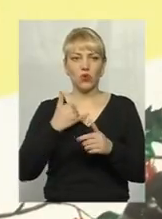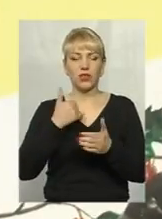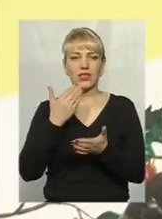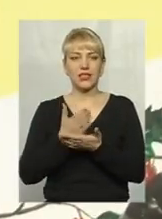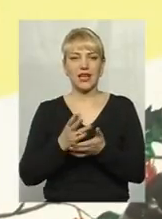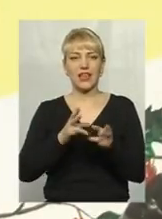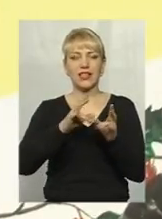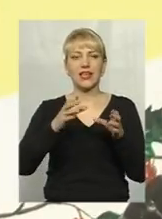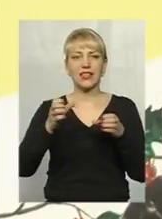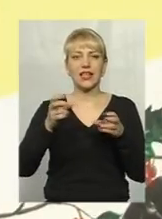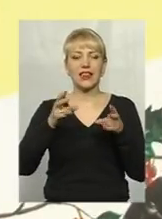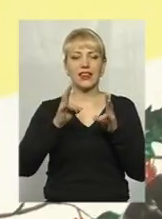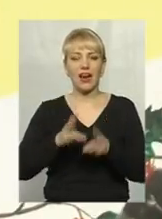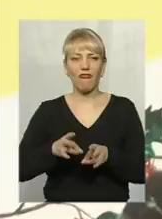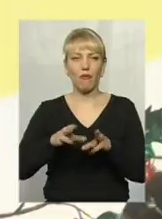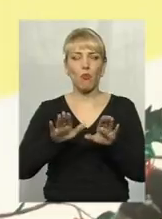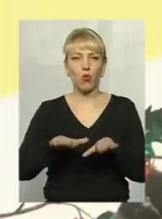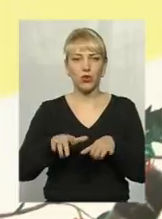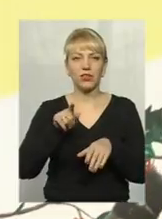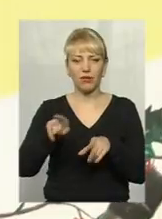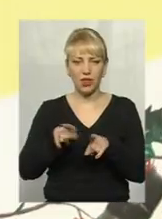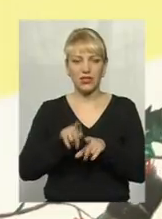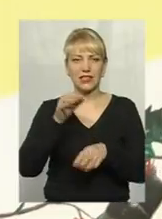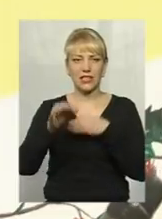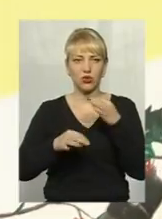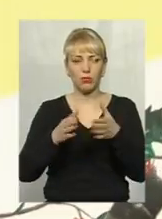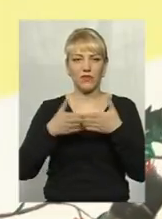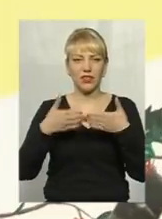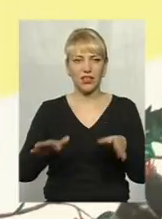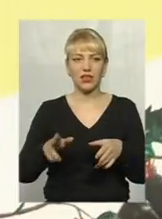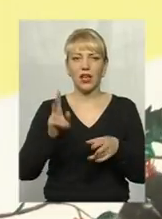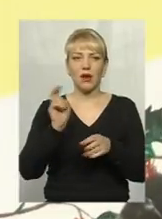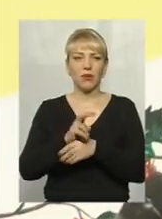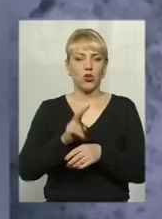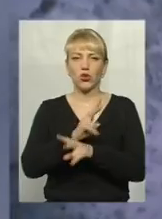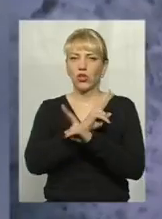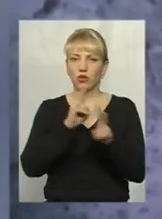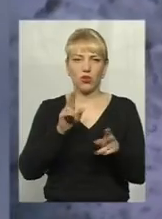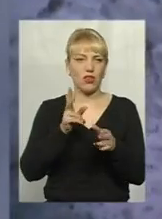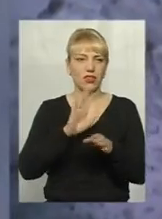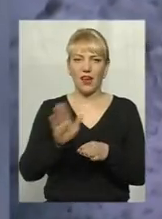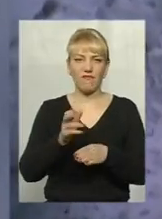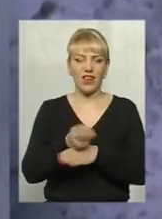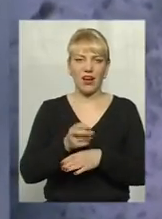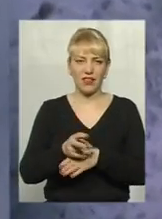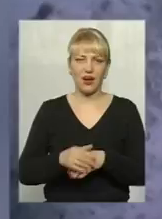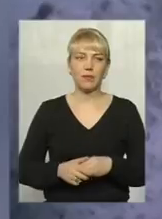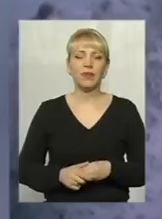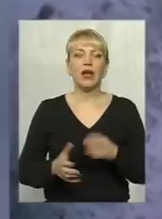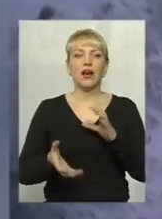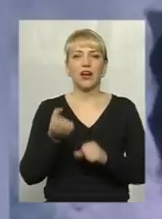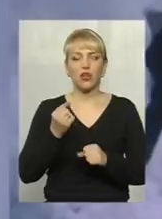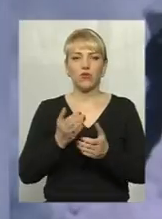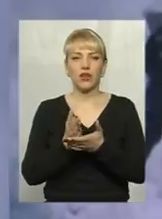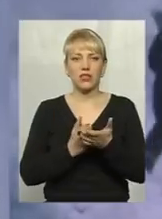травмпункт, там теж він цілодобовий відкритий, там приходить, ніхто не виганяє. Рятувальники та служба автодоріг